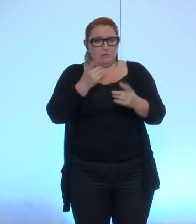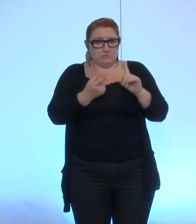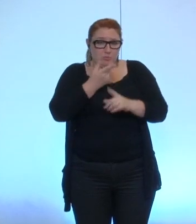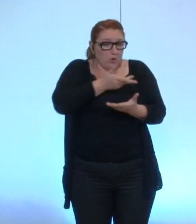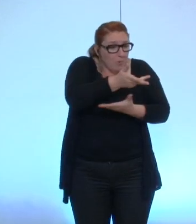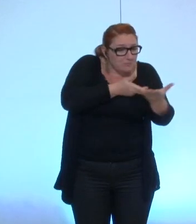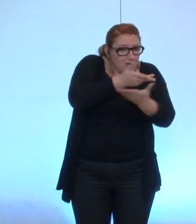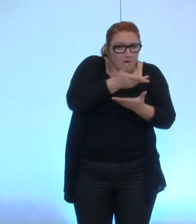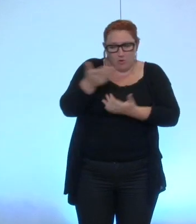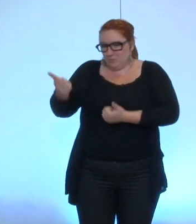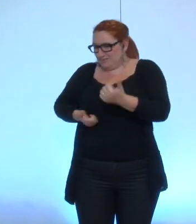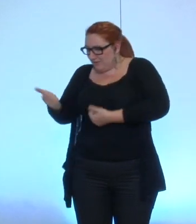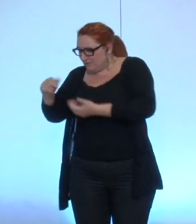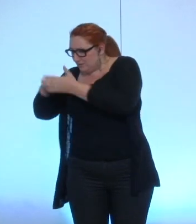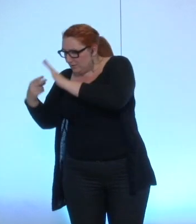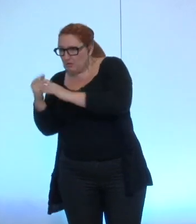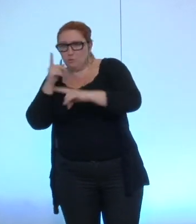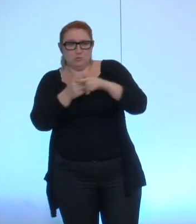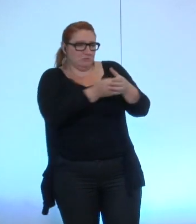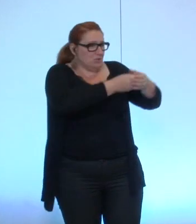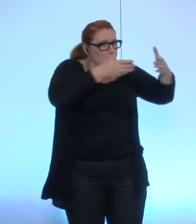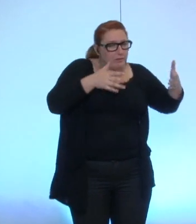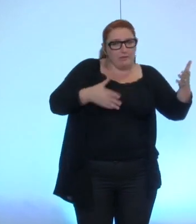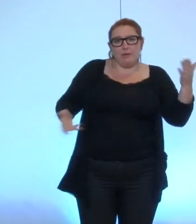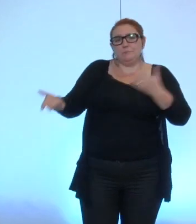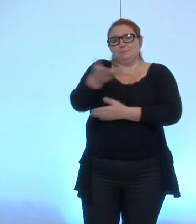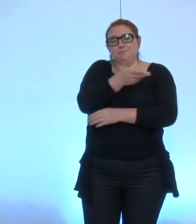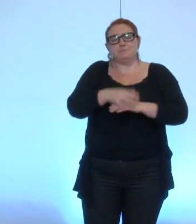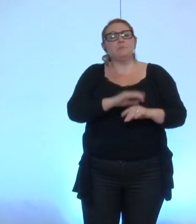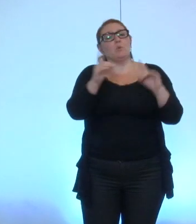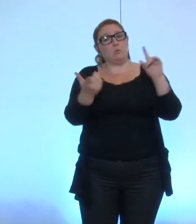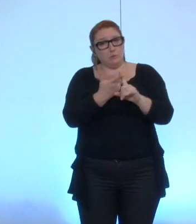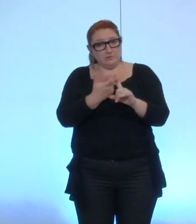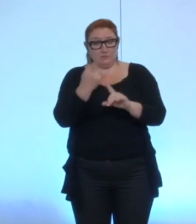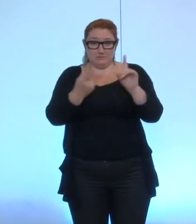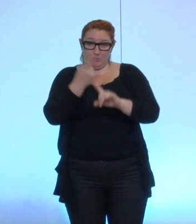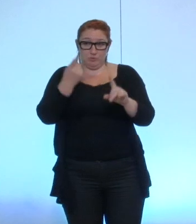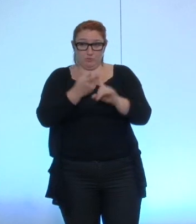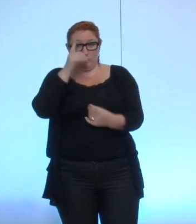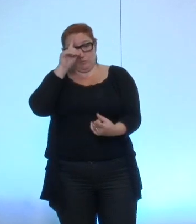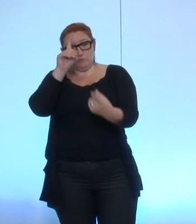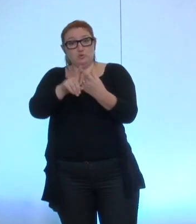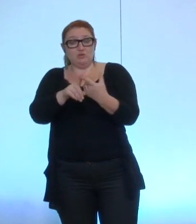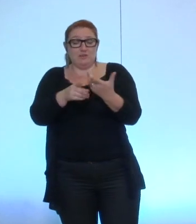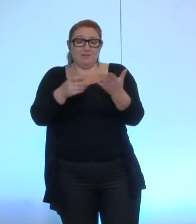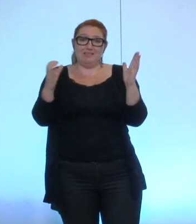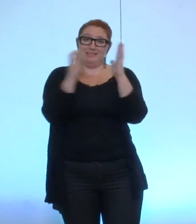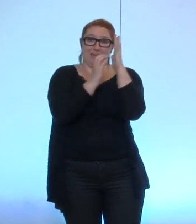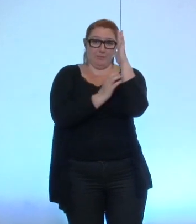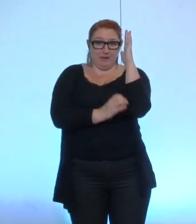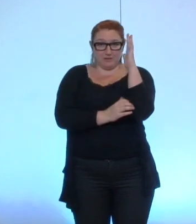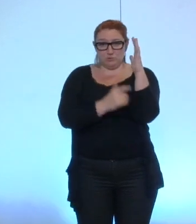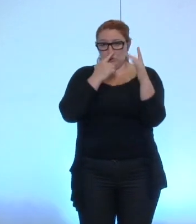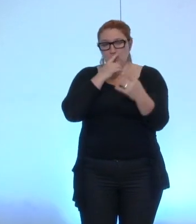avec et les services et la majorité deuxièmement que ça oblige aussi à trouver des sujets de délibération qui sont les plus